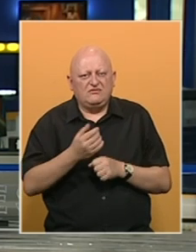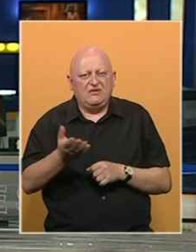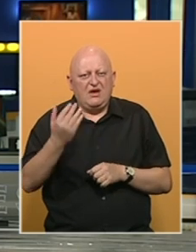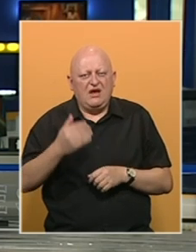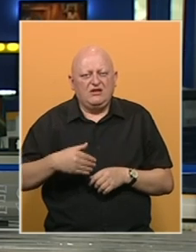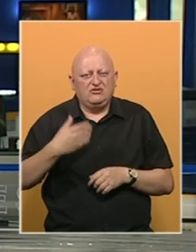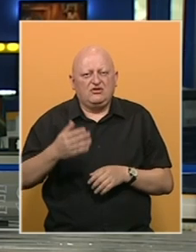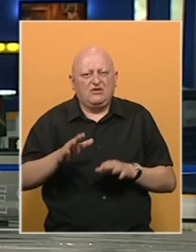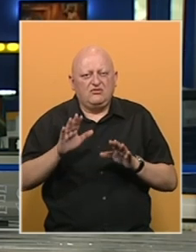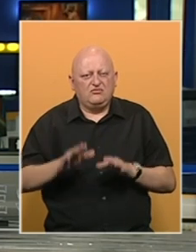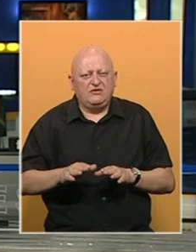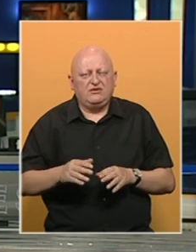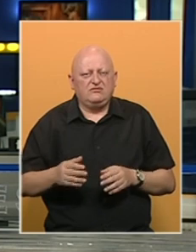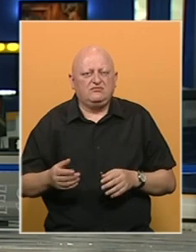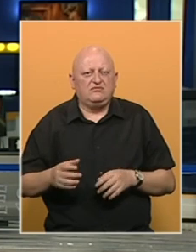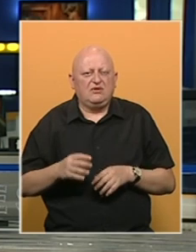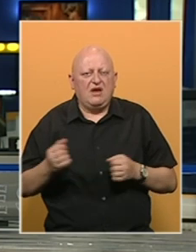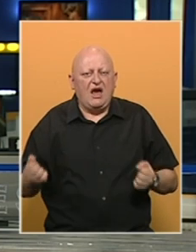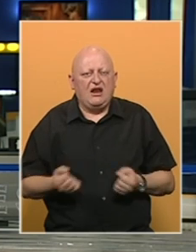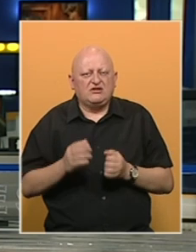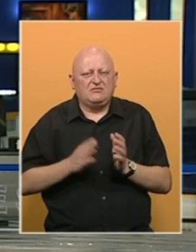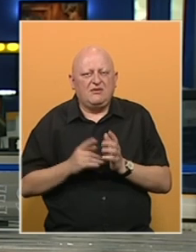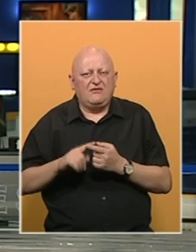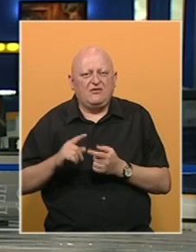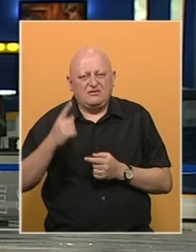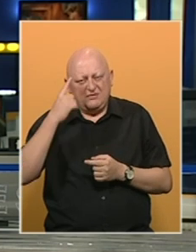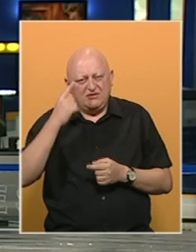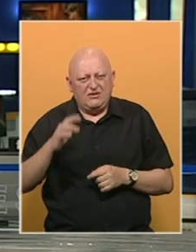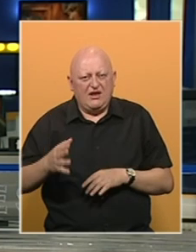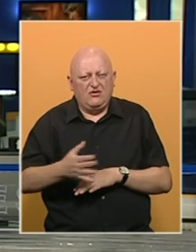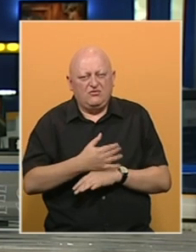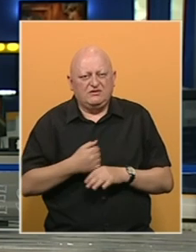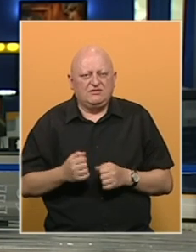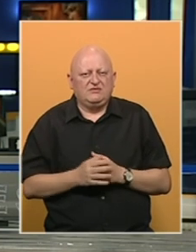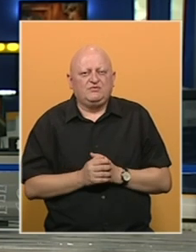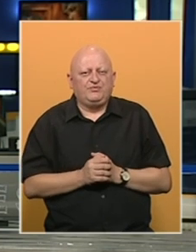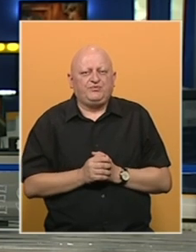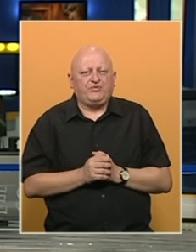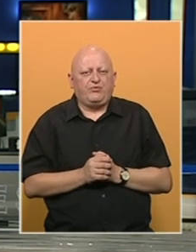Hercegovinu, ali će dodatno usporiti i novi aranžman sa MMF-om, smatraju ekonomisti.